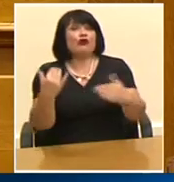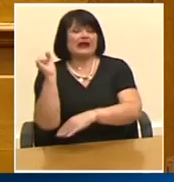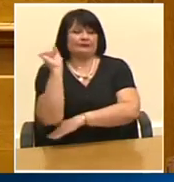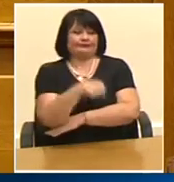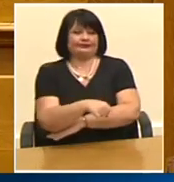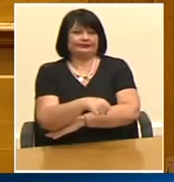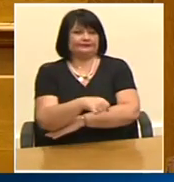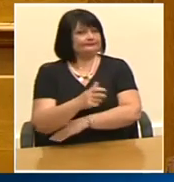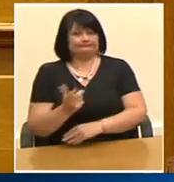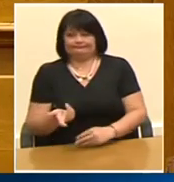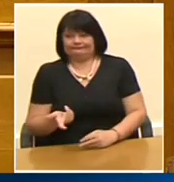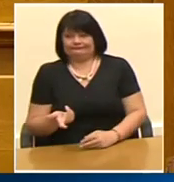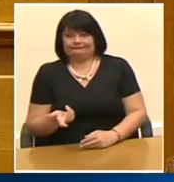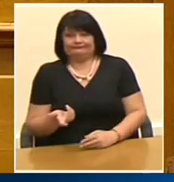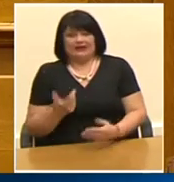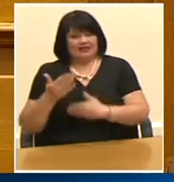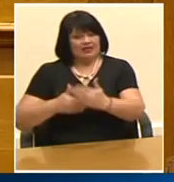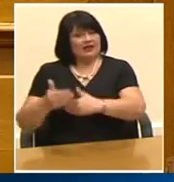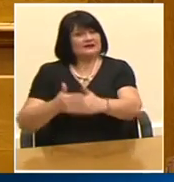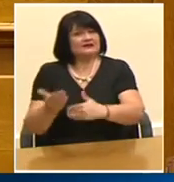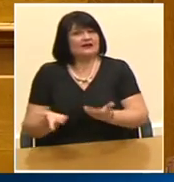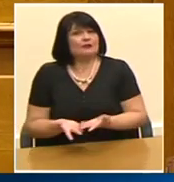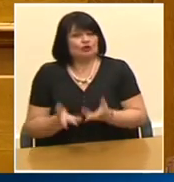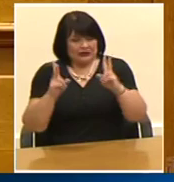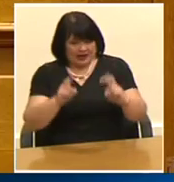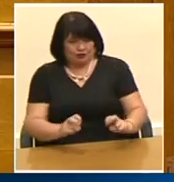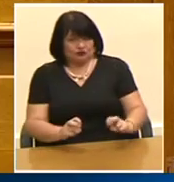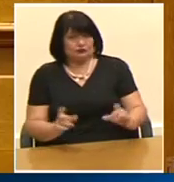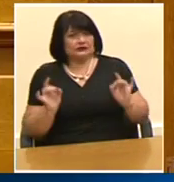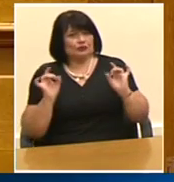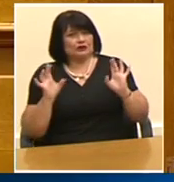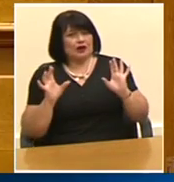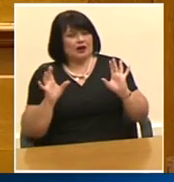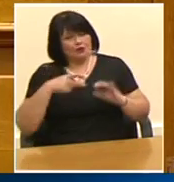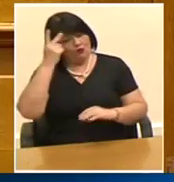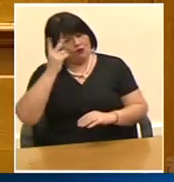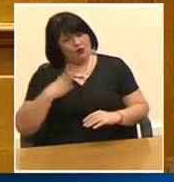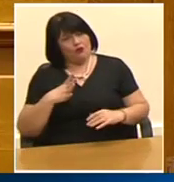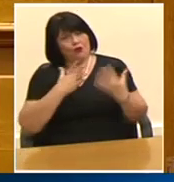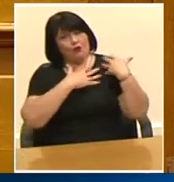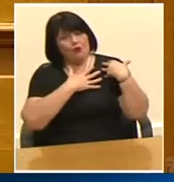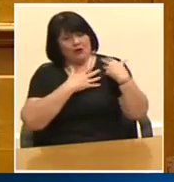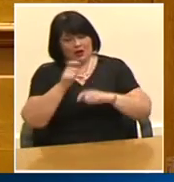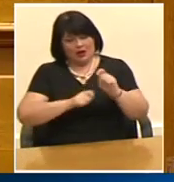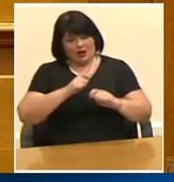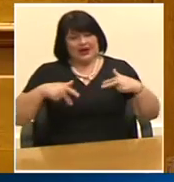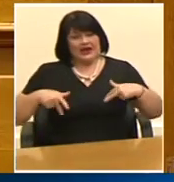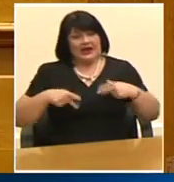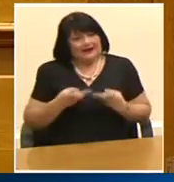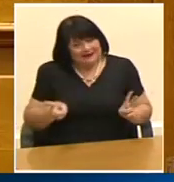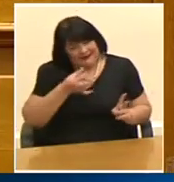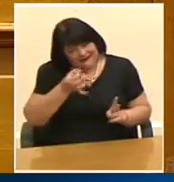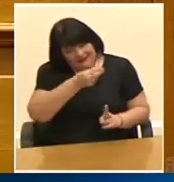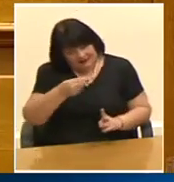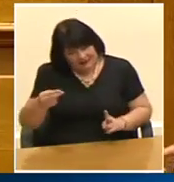θεσμοθετήσετε χωρίς καμιά διαδικασία ελέγχου Δημιουργείται ένα κράτος με υπουργούς Επιτρέψτε μου την έκφραση